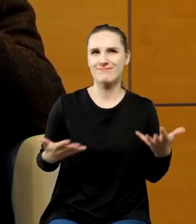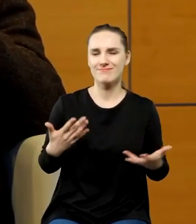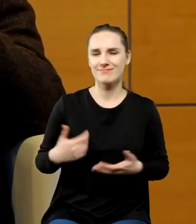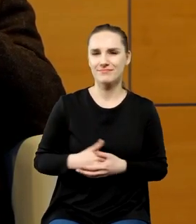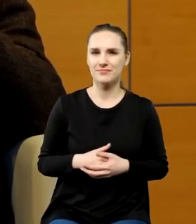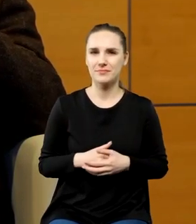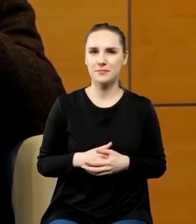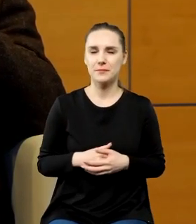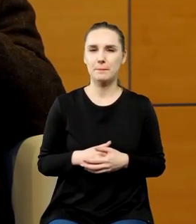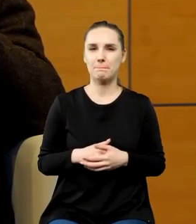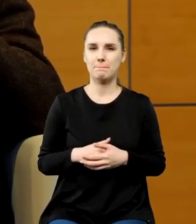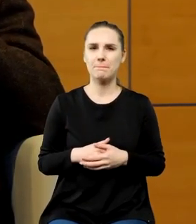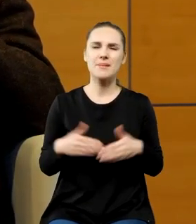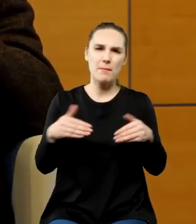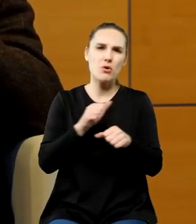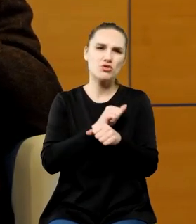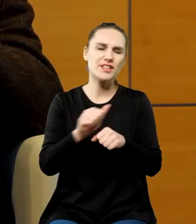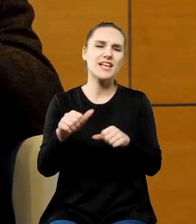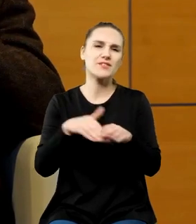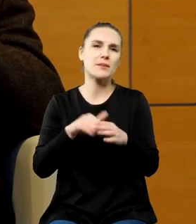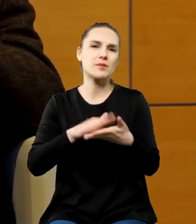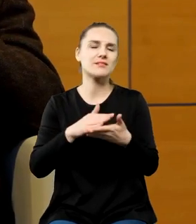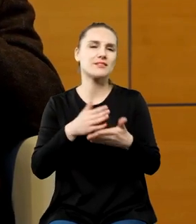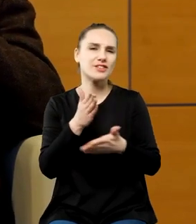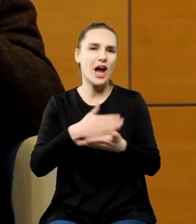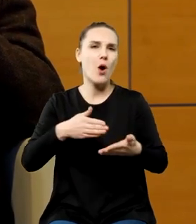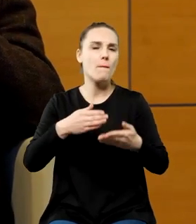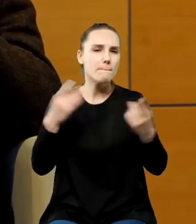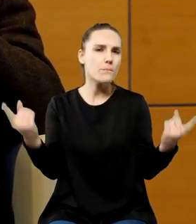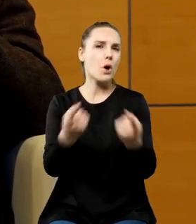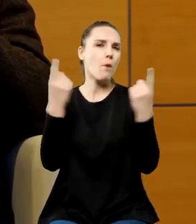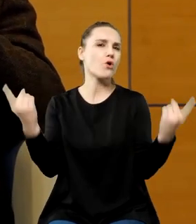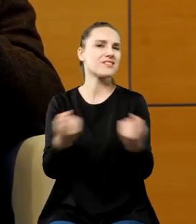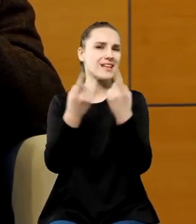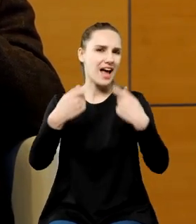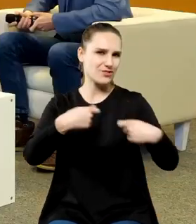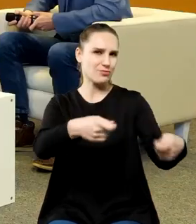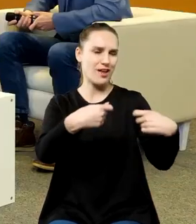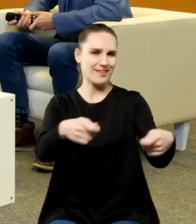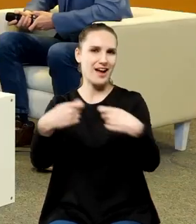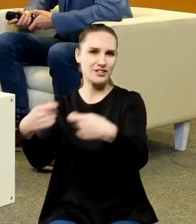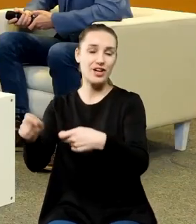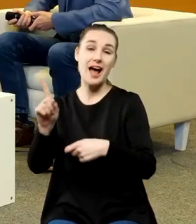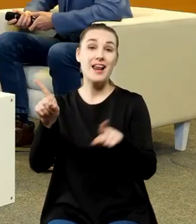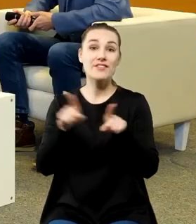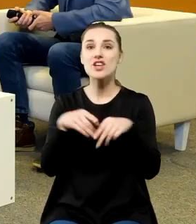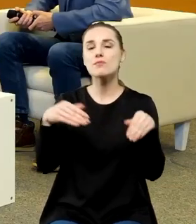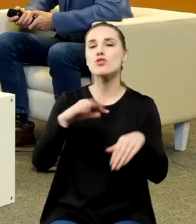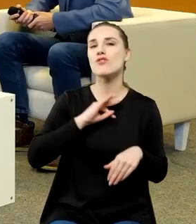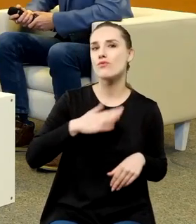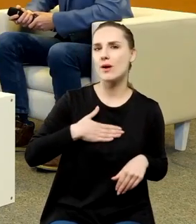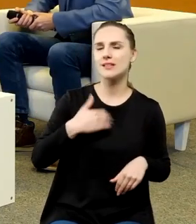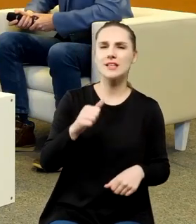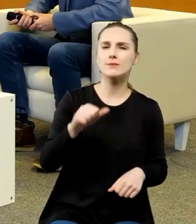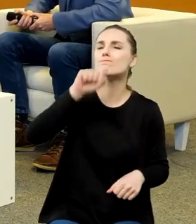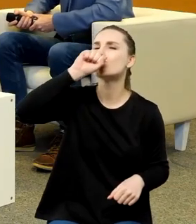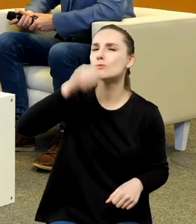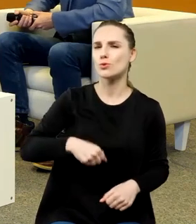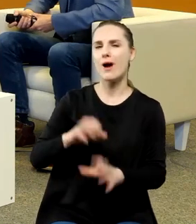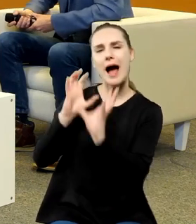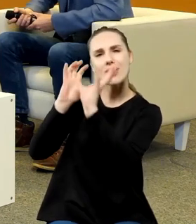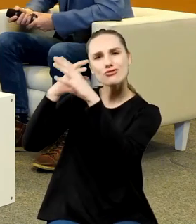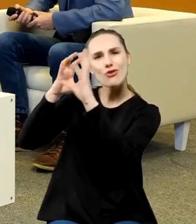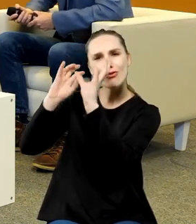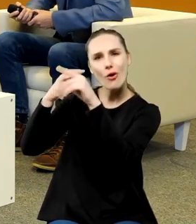być może idzie za tym działu nie wiem promocji i sprzedaży ale może również są właściciele którzy są zakochani w astronomii albo